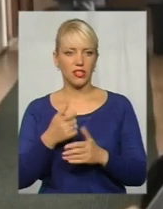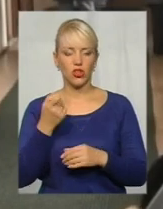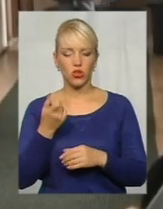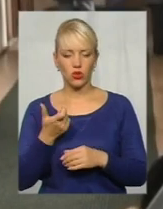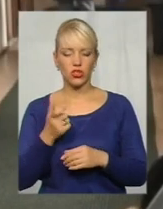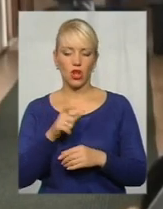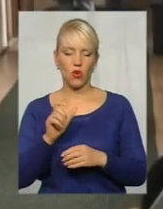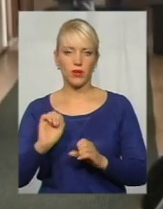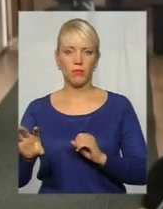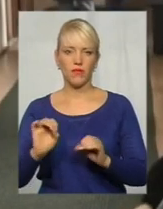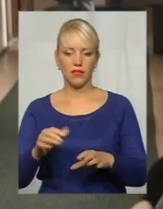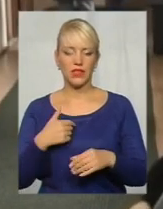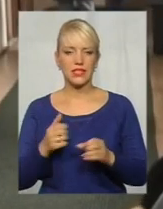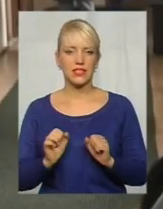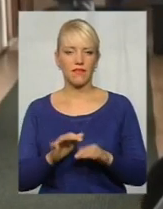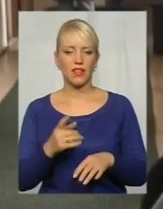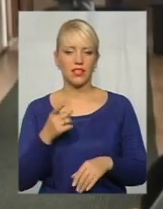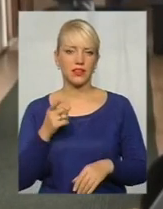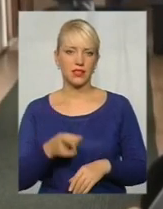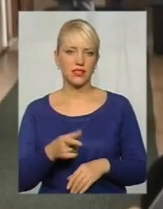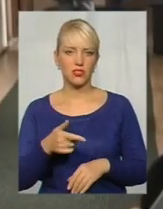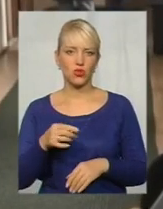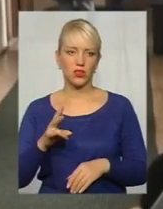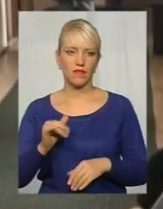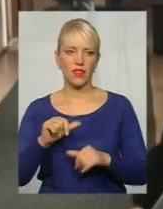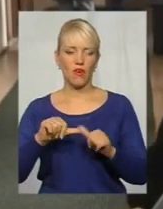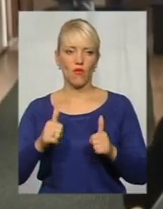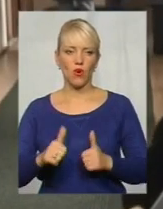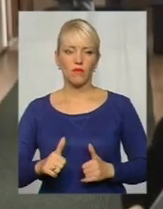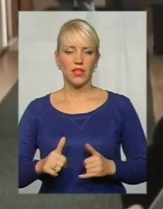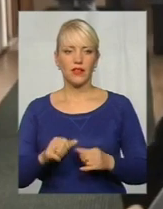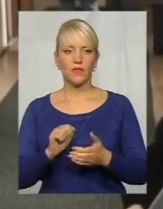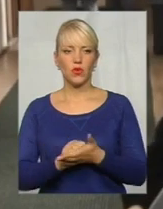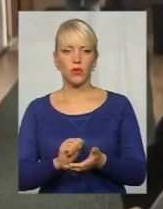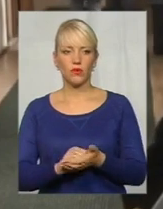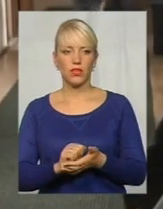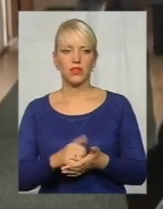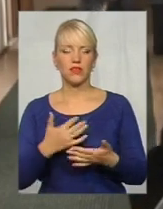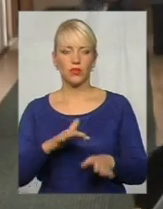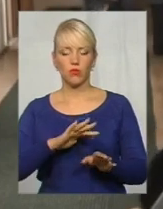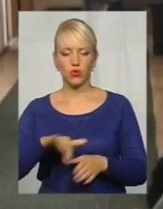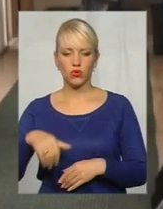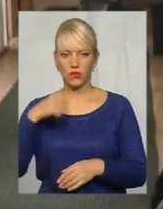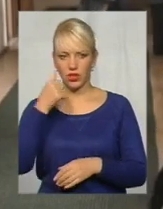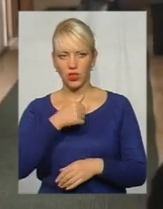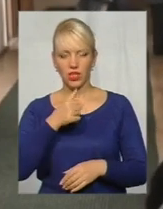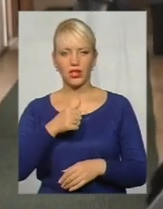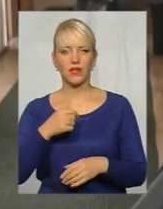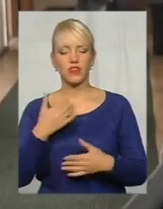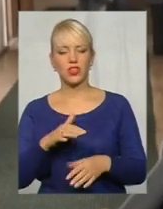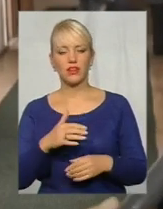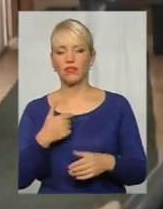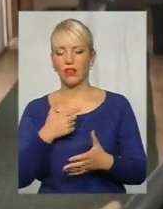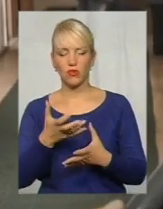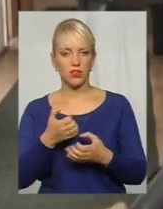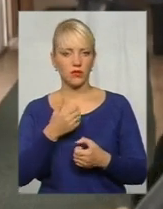тисячі гривнів на оформлення документів. І пройшло цілий рік, 16-го року, і я не